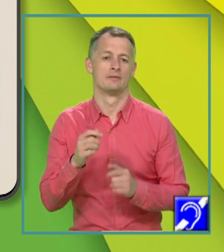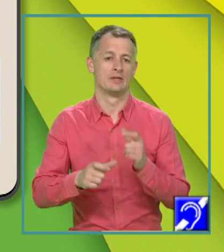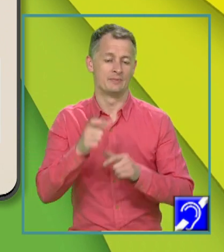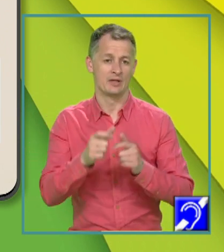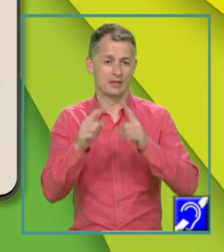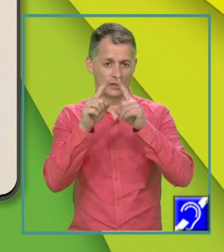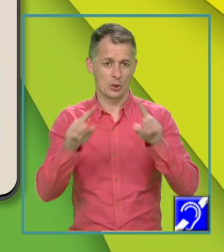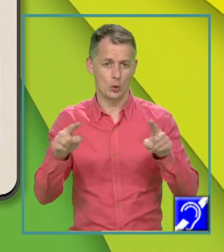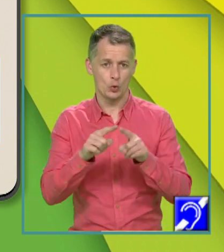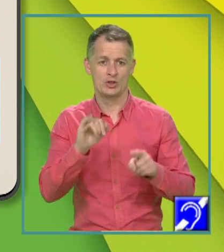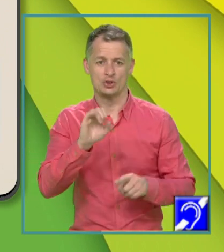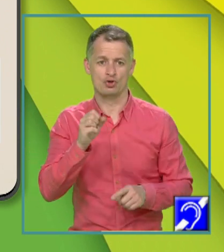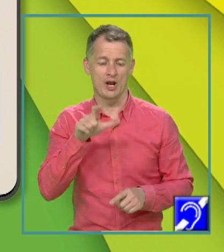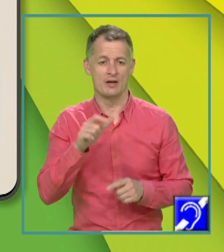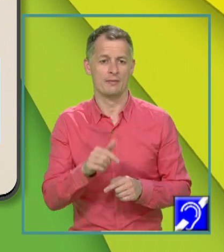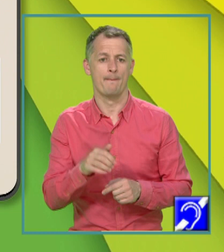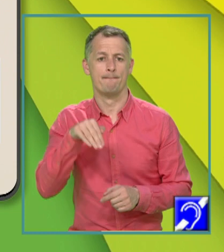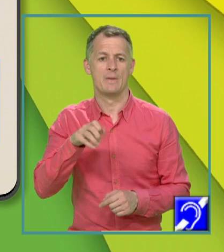Mediana este